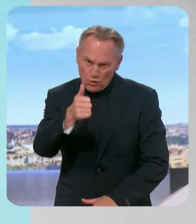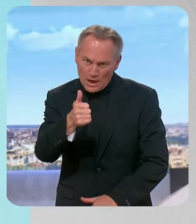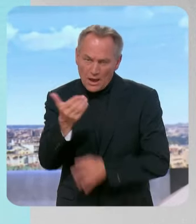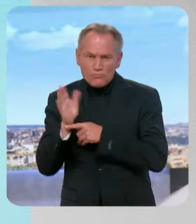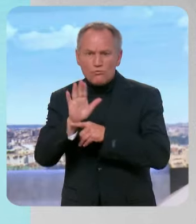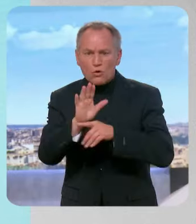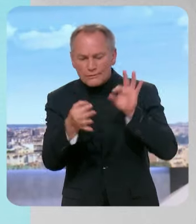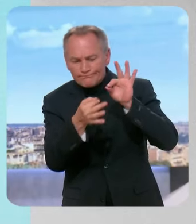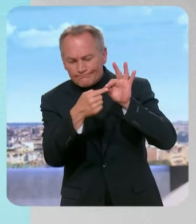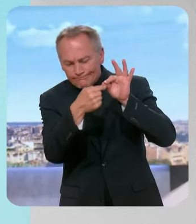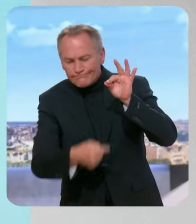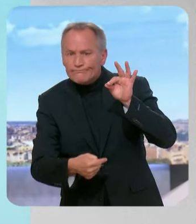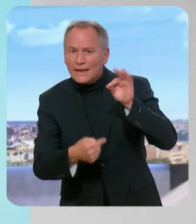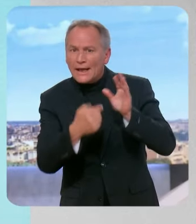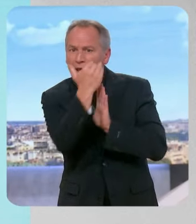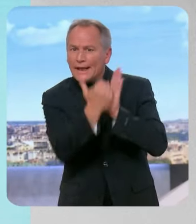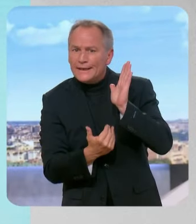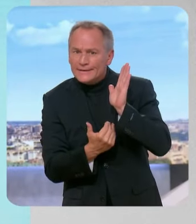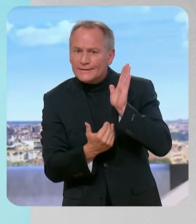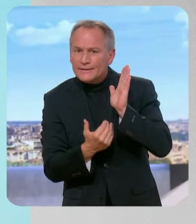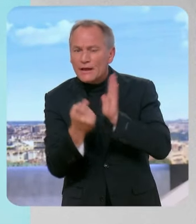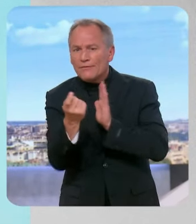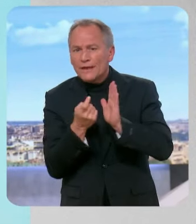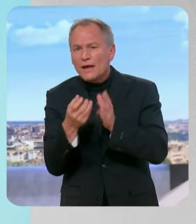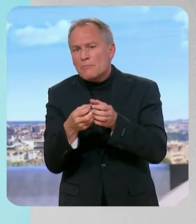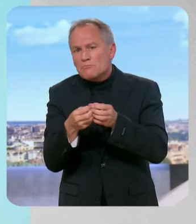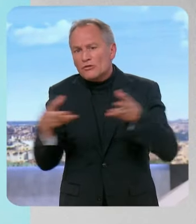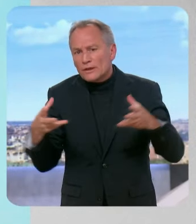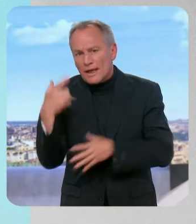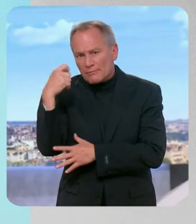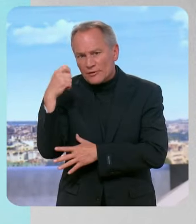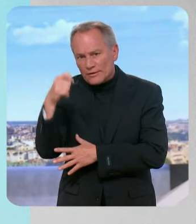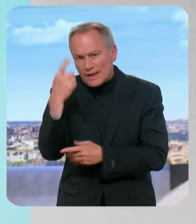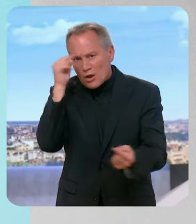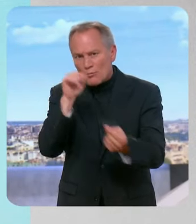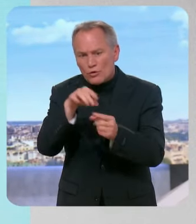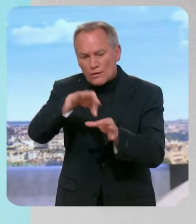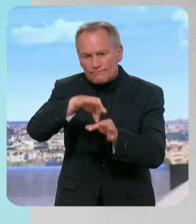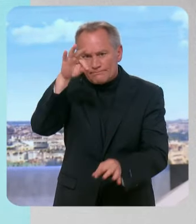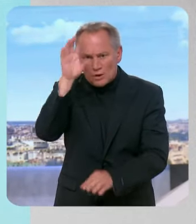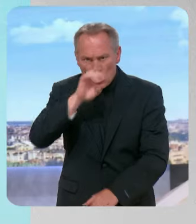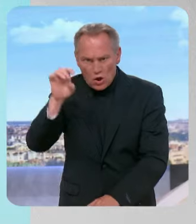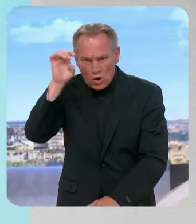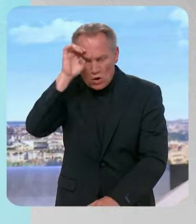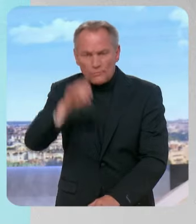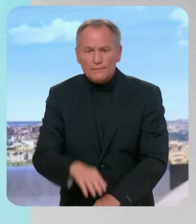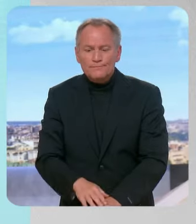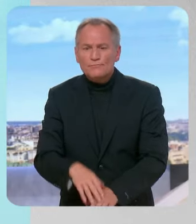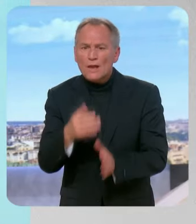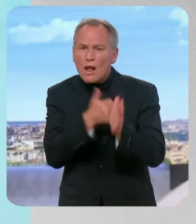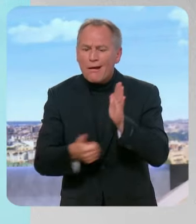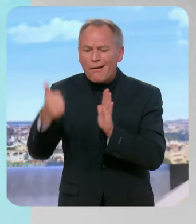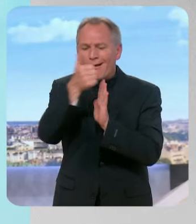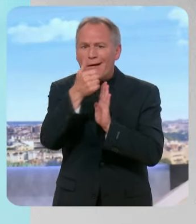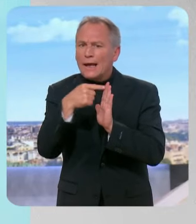la liste conduite par Valérie Ayet au nom de la majorité présidentielle. Pourquoi déjà ça prend autant de temps et puis il a cinq ans vous étiez, vous,